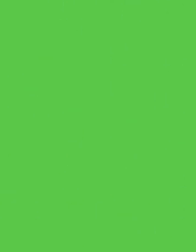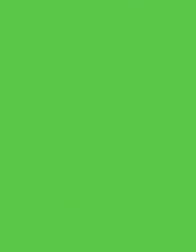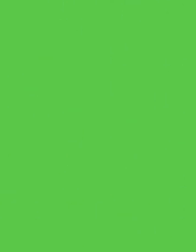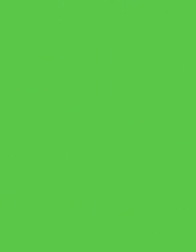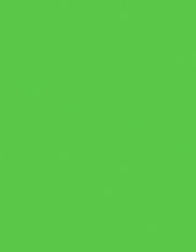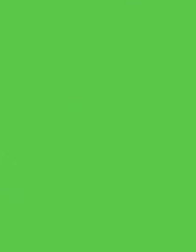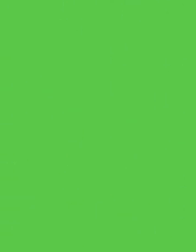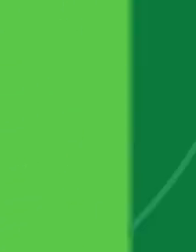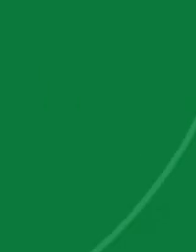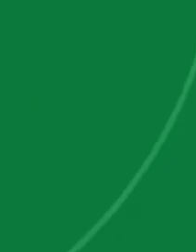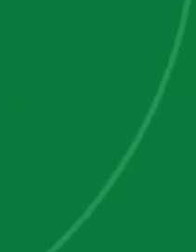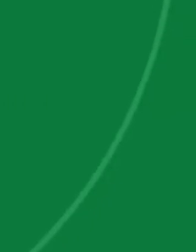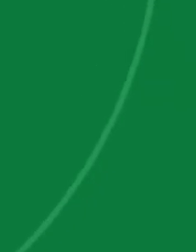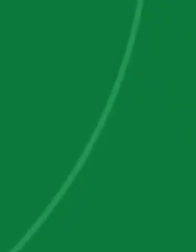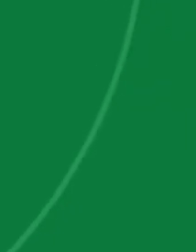Редактор.Семкин.Егорова